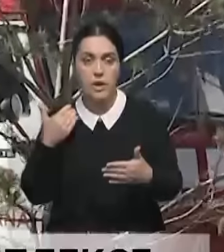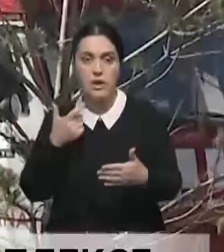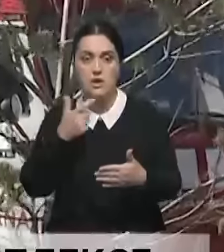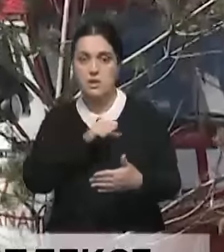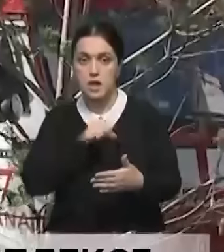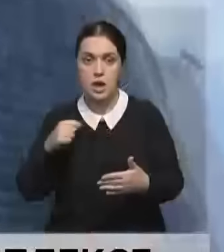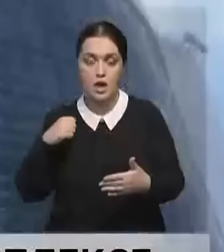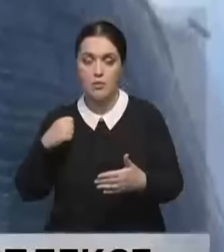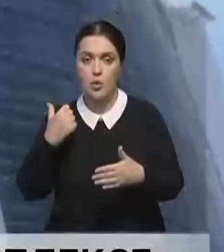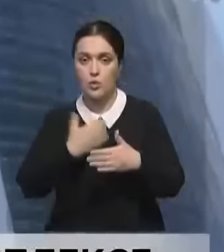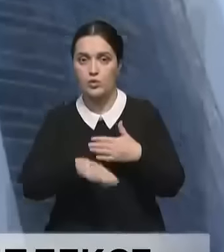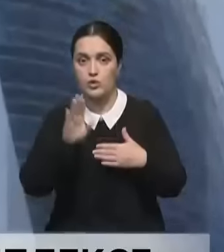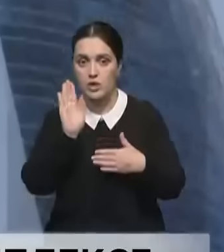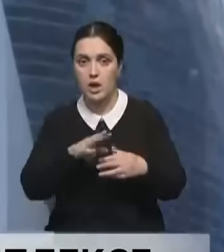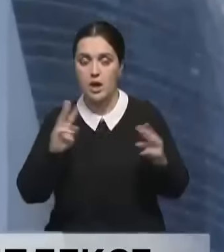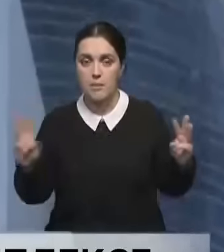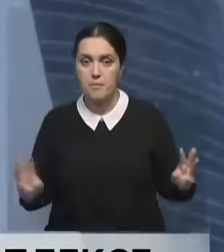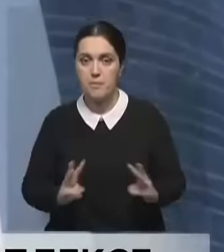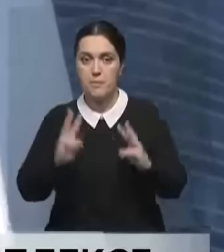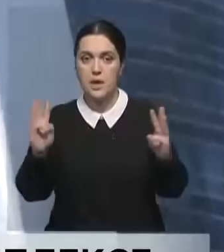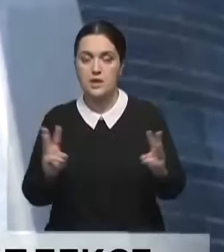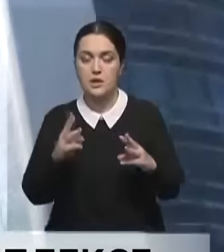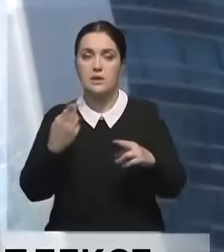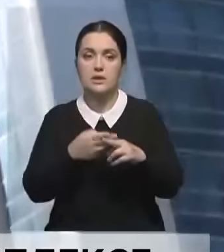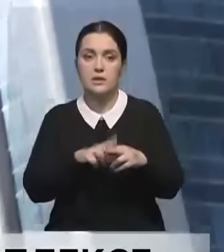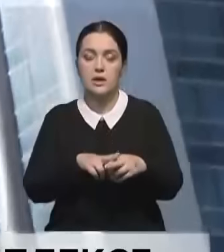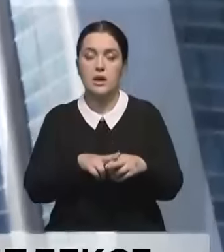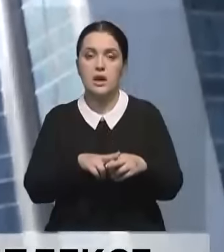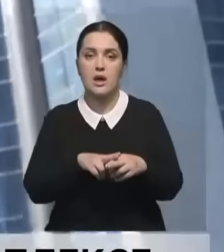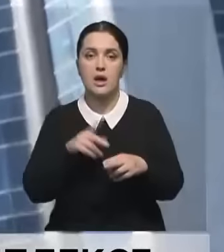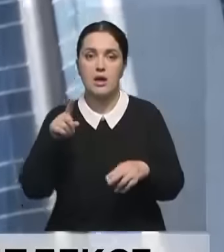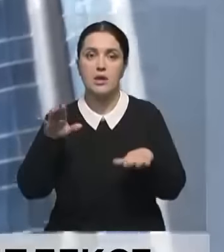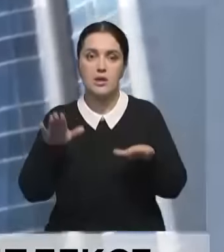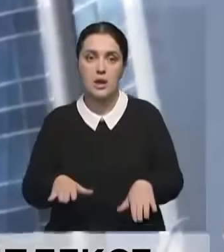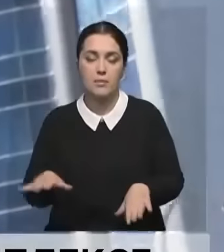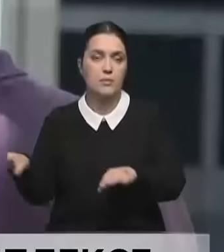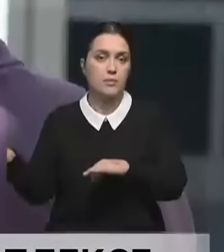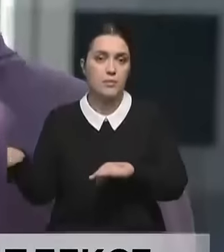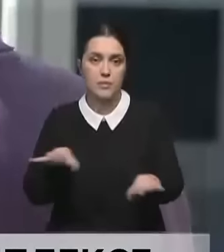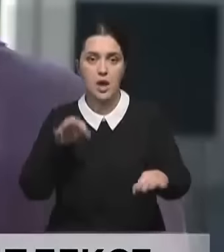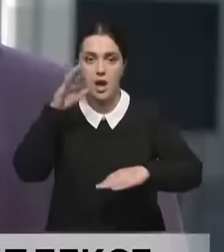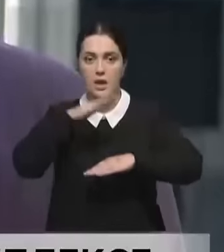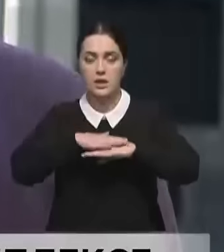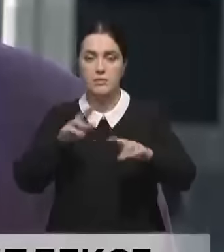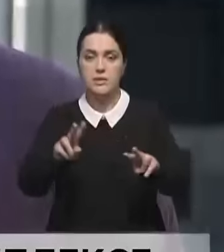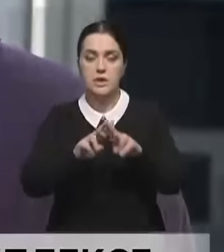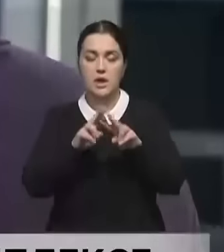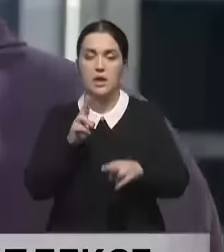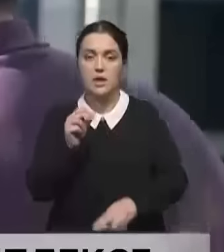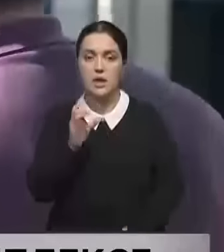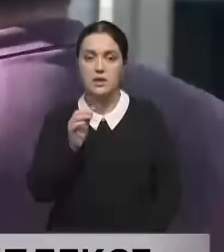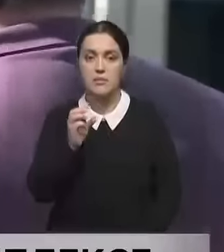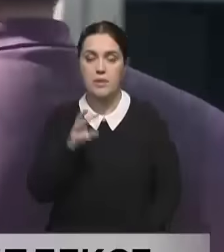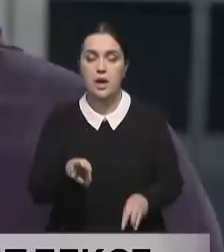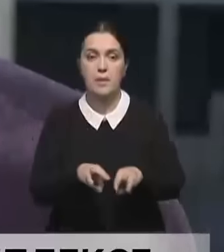эвакуация прошла. О том, что пожар не из числа рядовых, говорило и то, что на место приехали Аким столицы, Чингис Косымбек